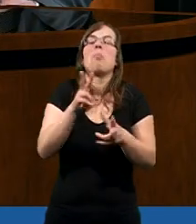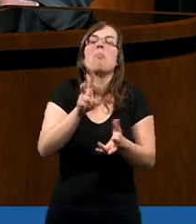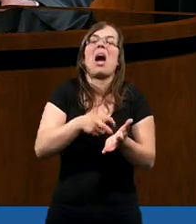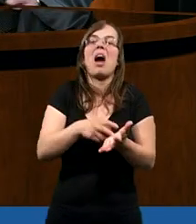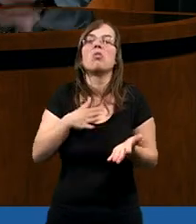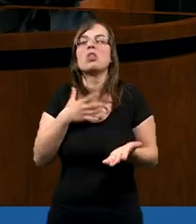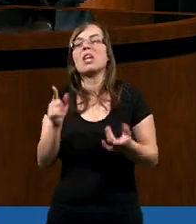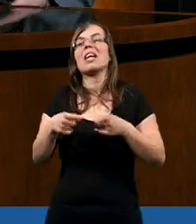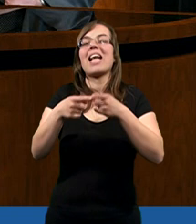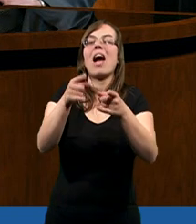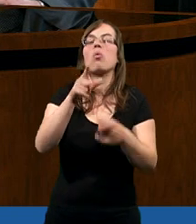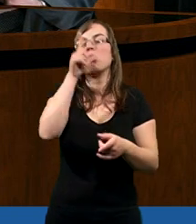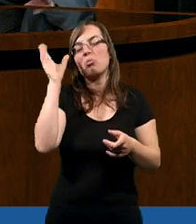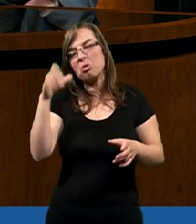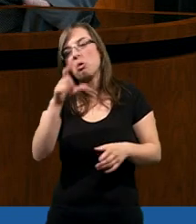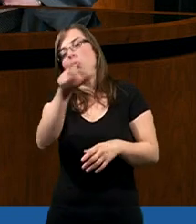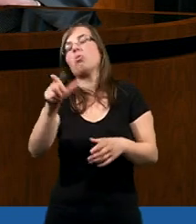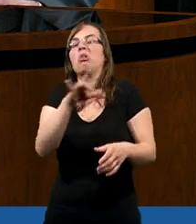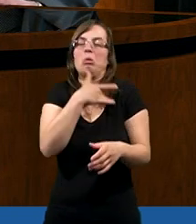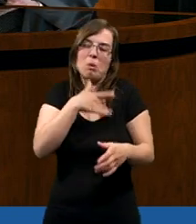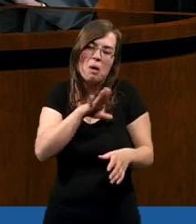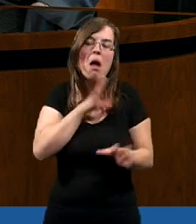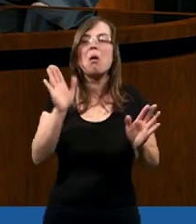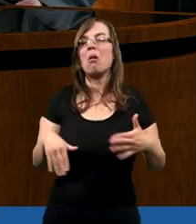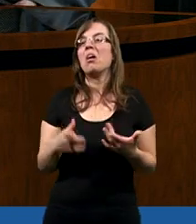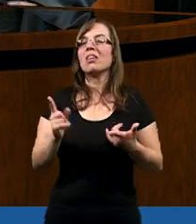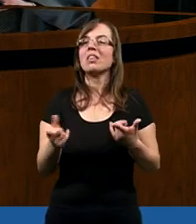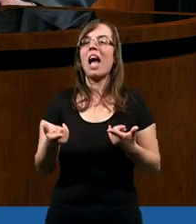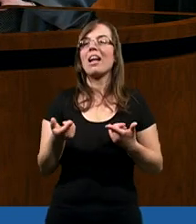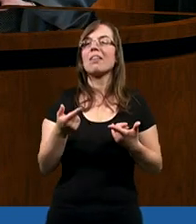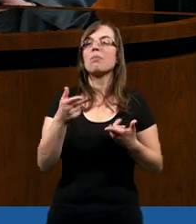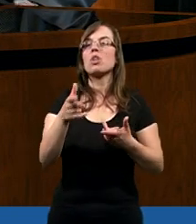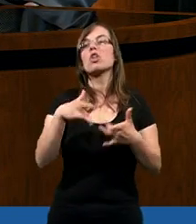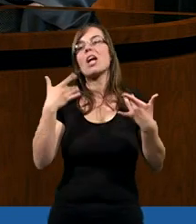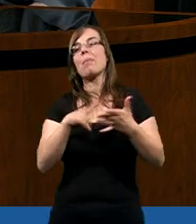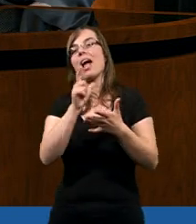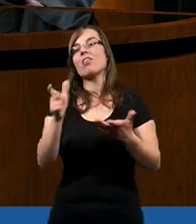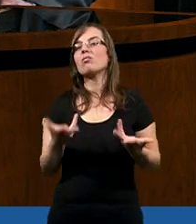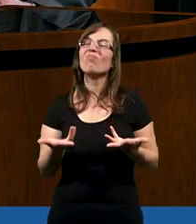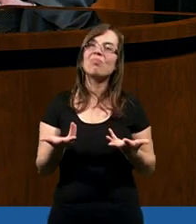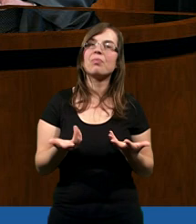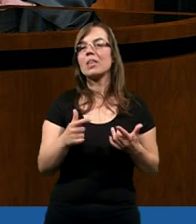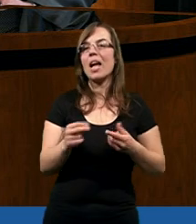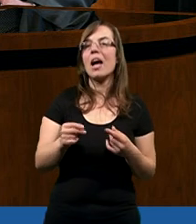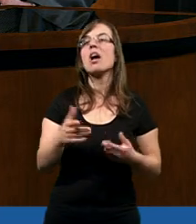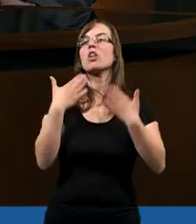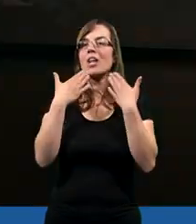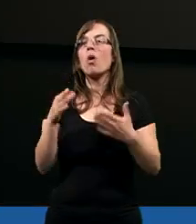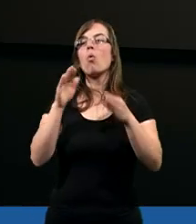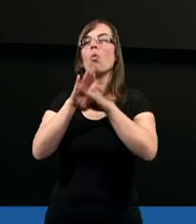nie brakuje ludzi, którzy próbują się krzyżować w Meksyku na przykład. Dziękuję. Co wielkanos krzyżują się, żeby cierpieć jak Chrystus. Dziękuję.